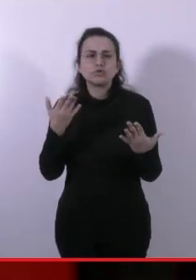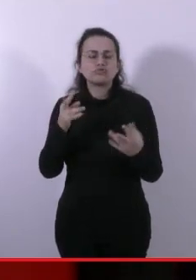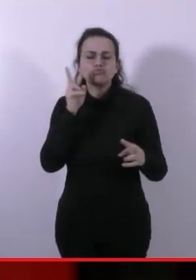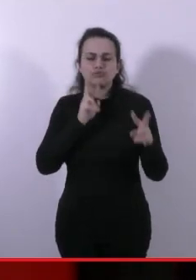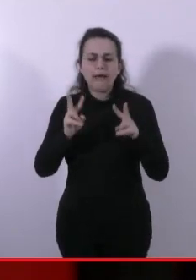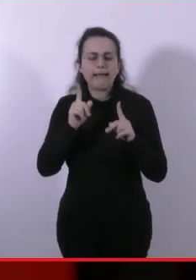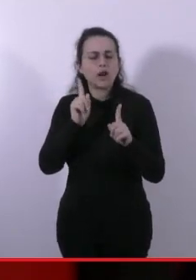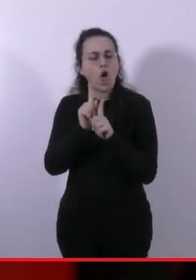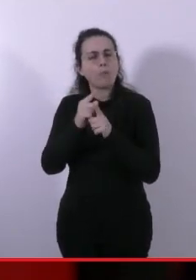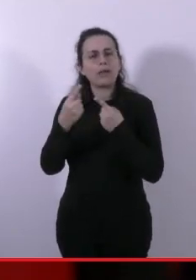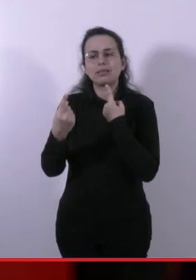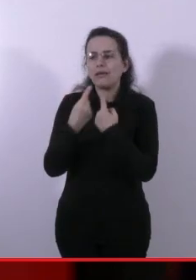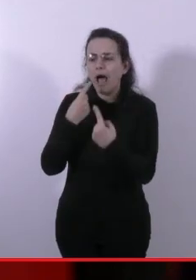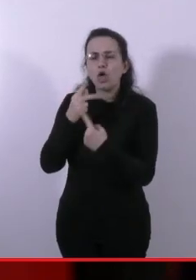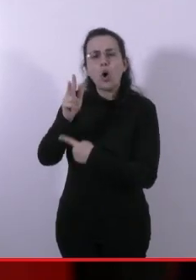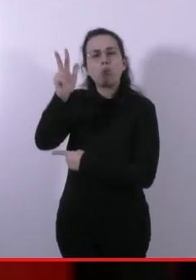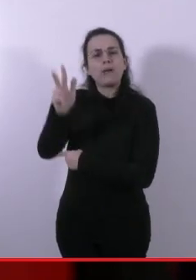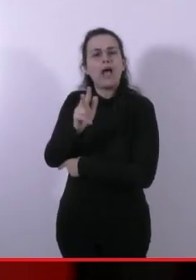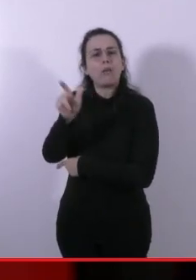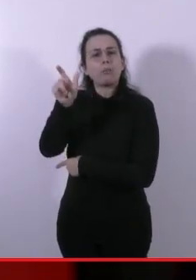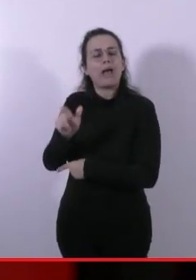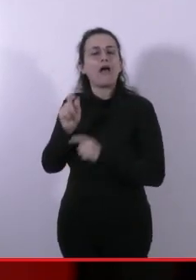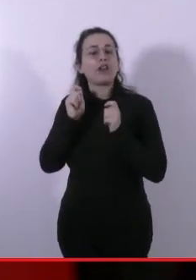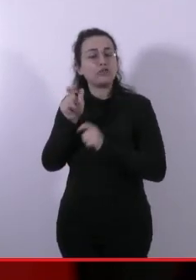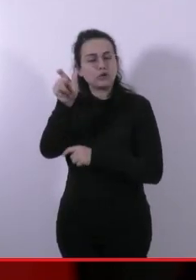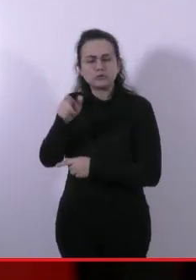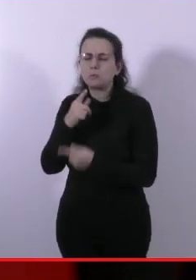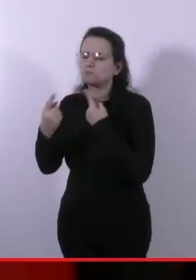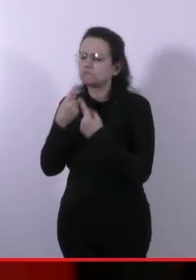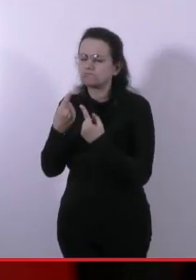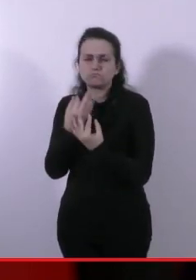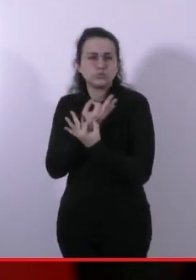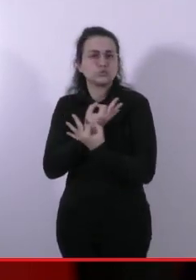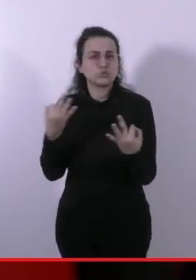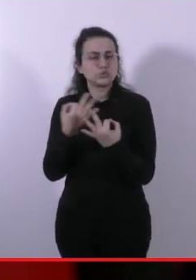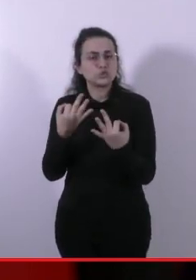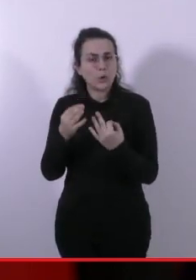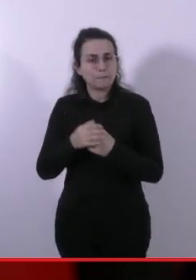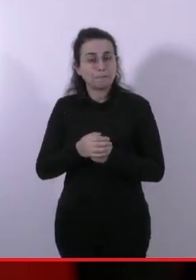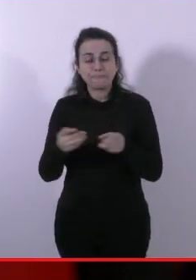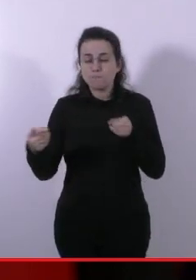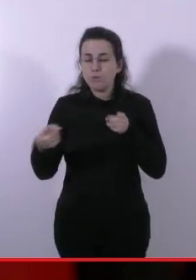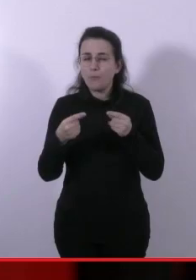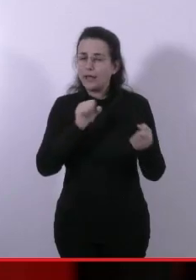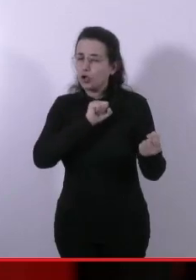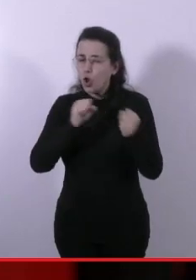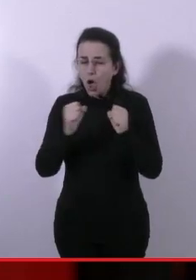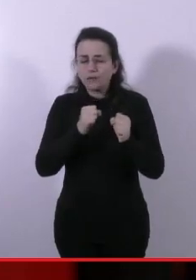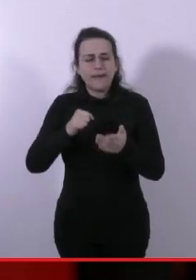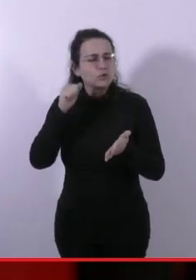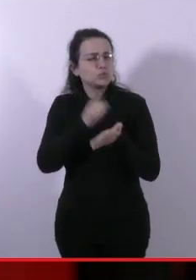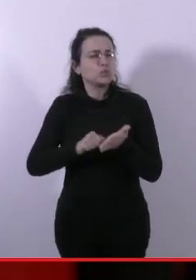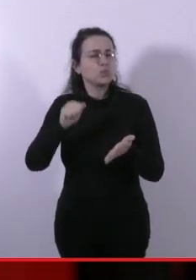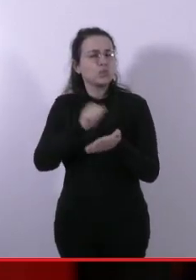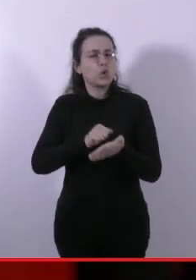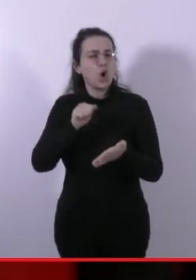un dialogo con Papa Francesco. Io sono proprio contento, perché quando il momento si fa duro, e questo è momento duro, perché questo